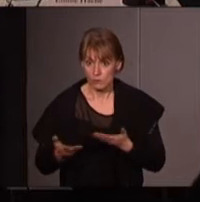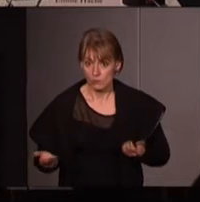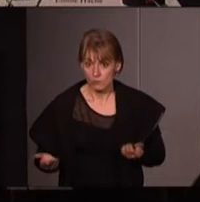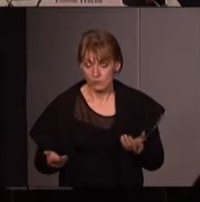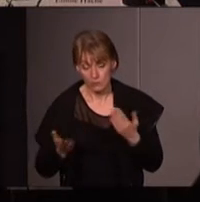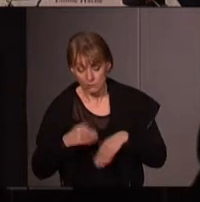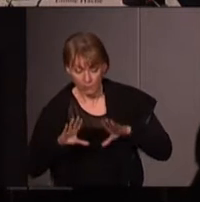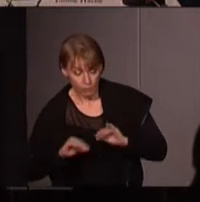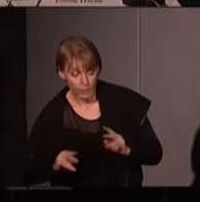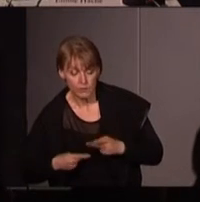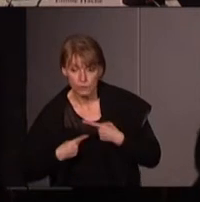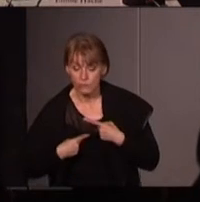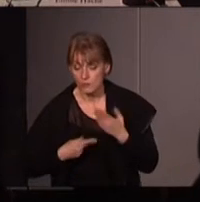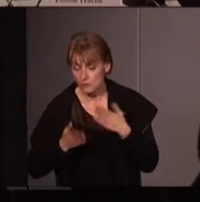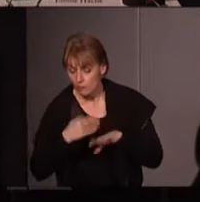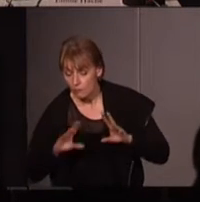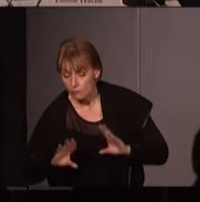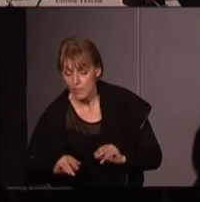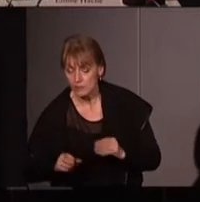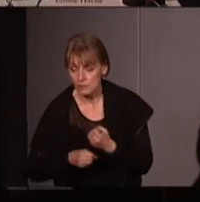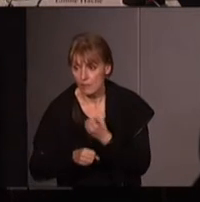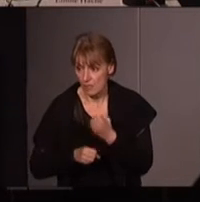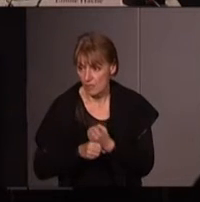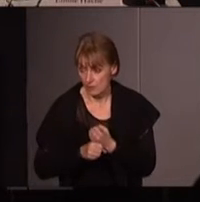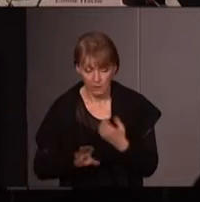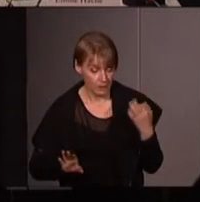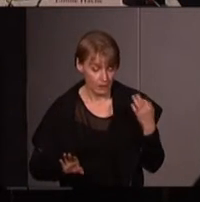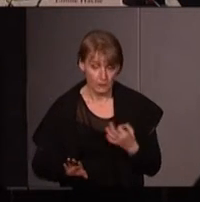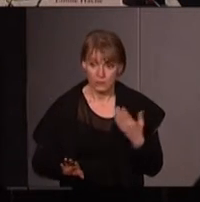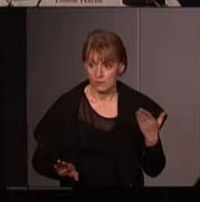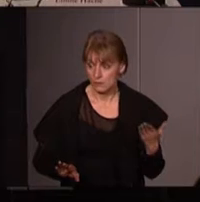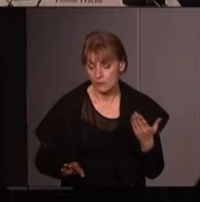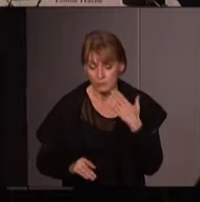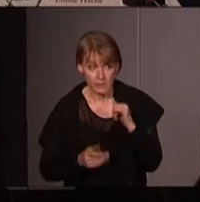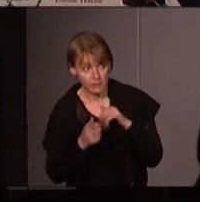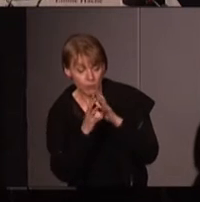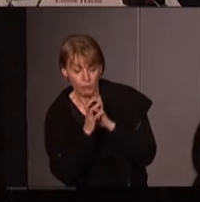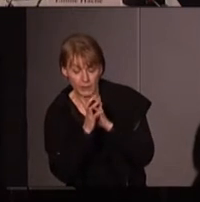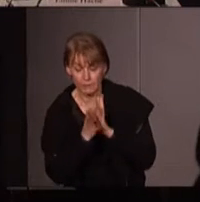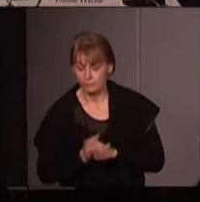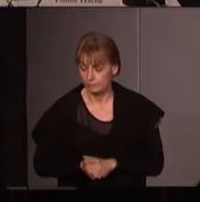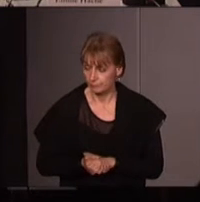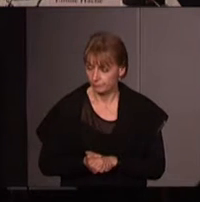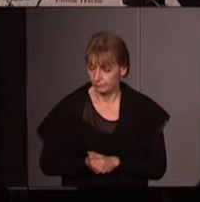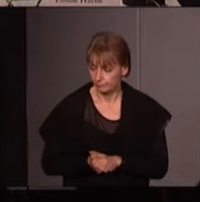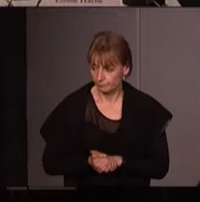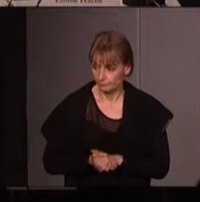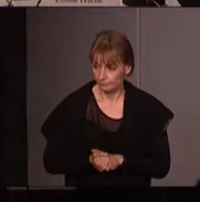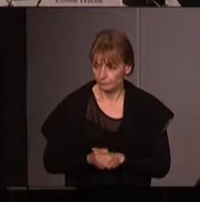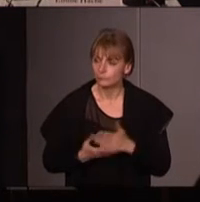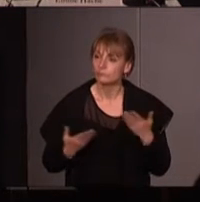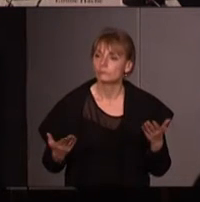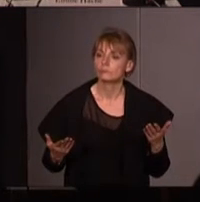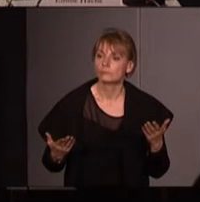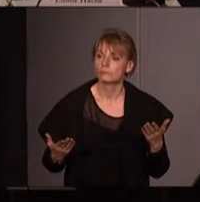dans les lieux où l'on vit dans les lieux où l travaille où l'on apprend et dit-elle et c'est bien américaine évidemment où l'on prie autrement dit aussi c'est une façon